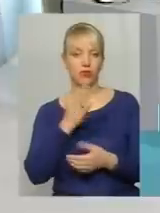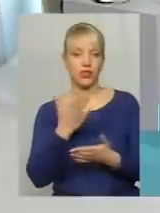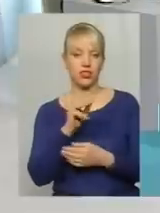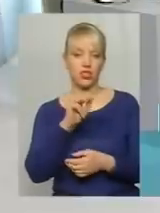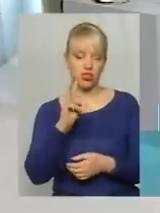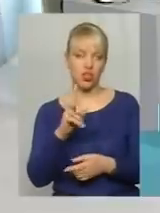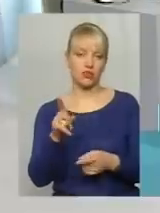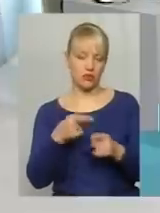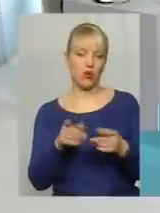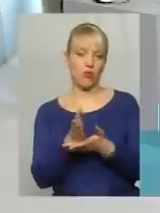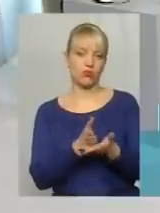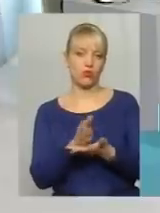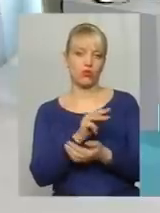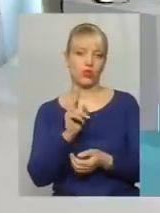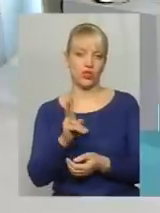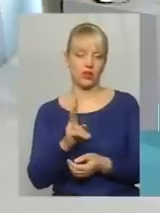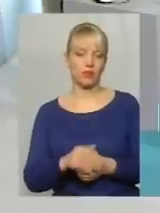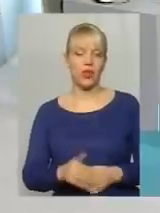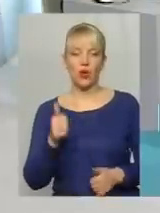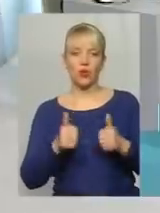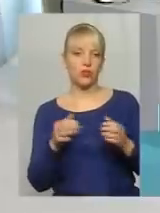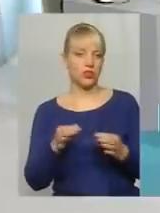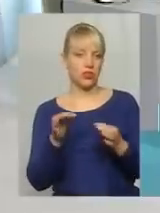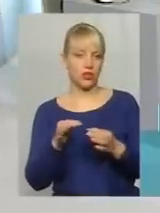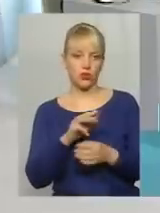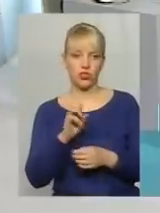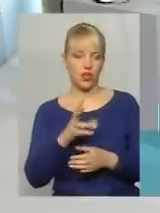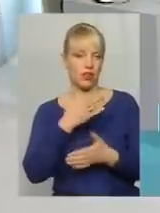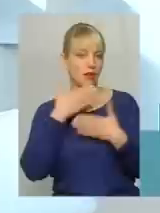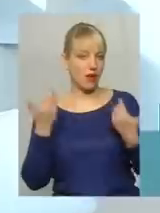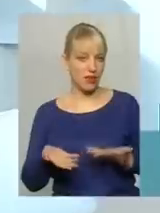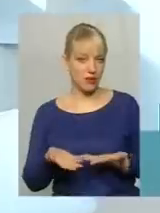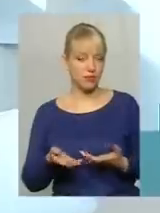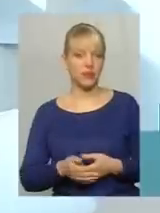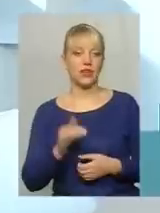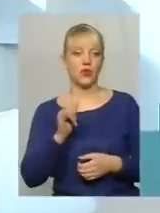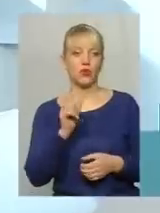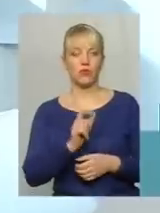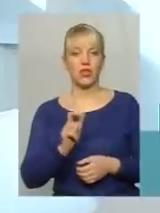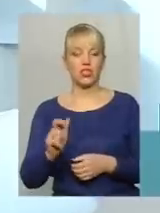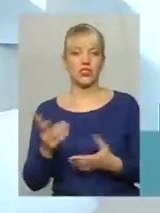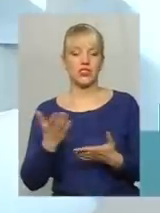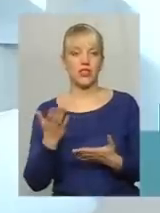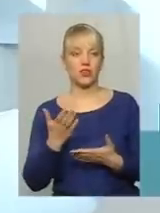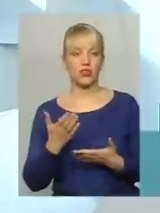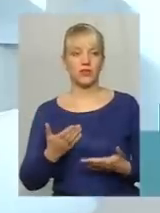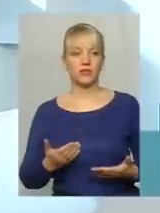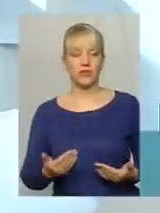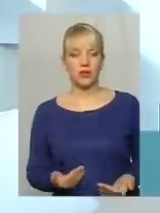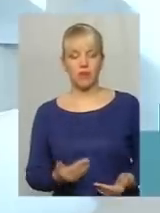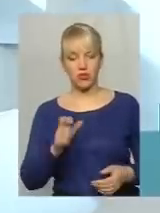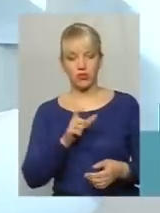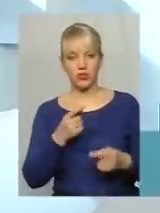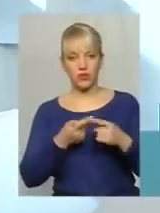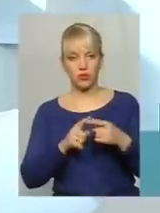і обслуговує. Конкуренції ніякої ЖЕК, відповідно, немає. Мешканці, які мешкають в тому